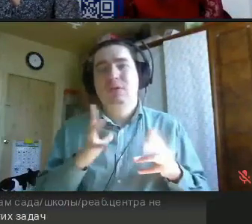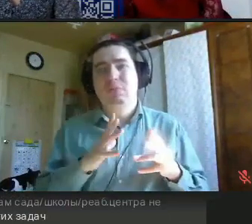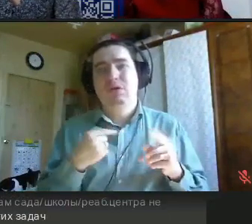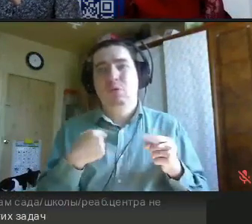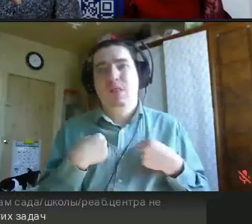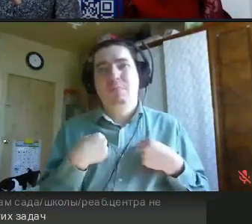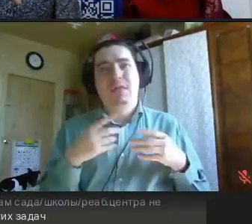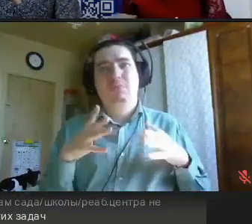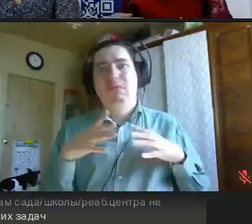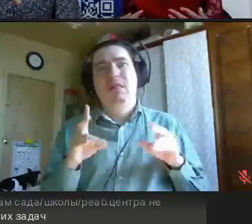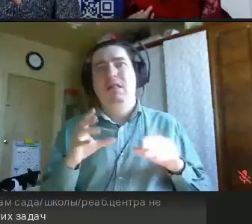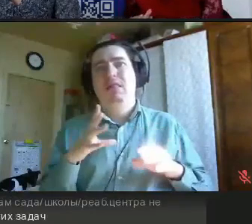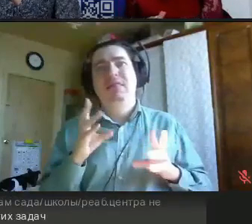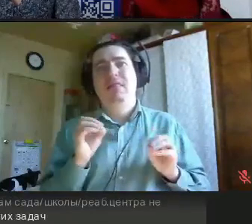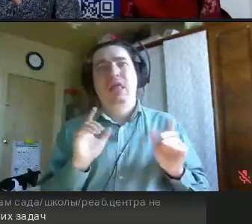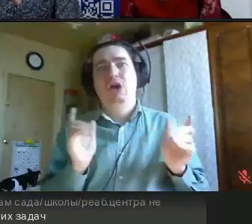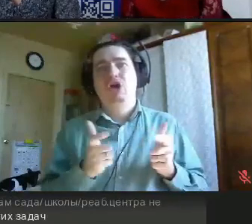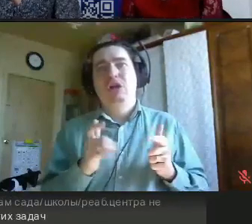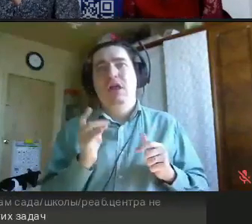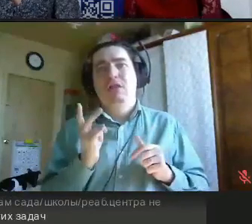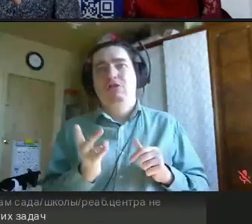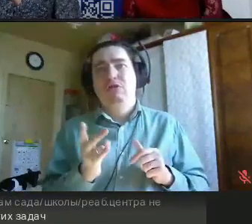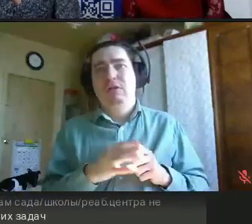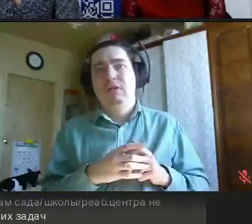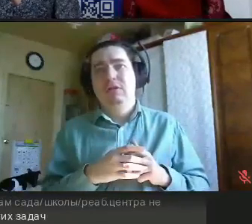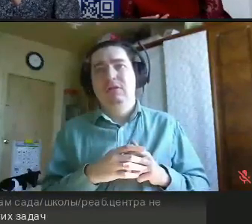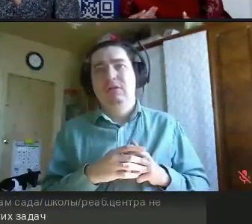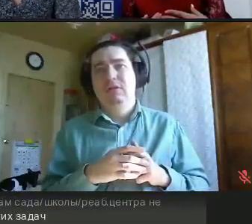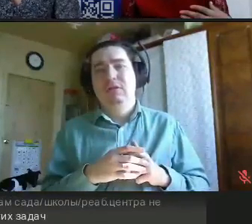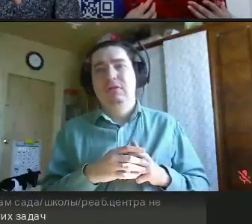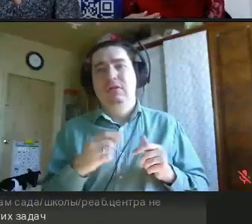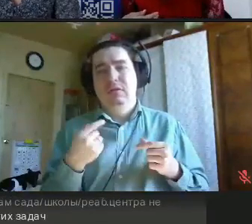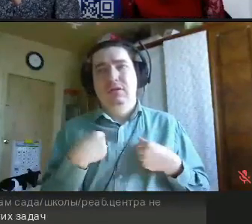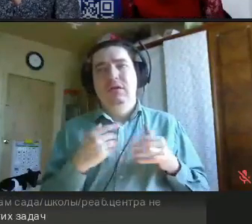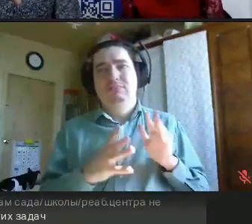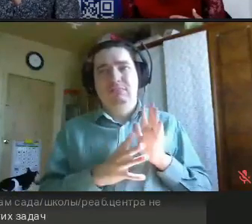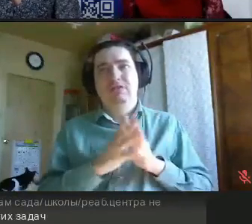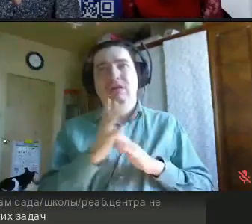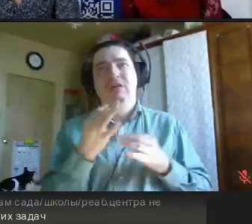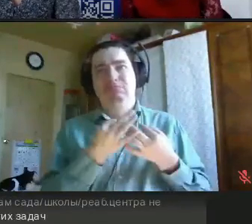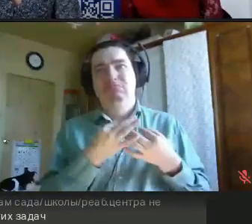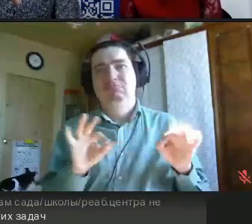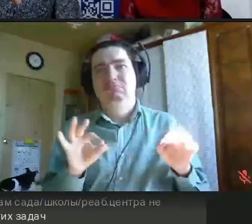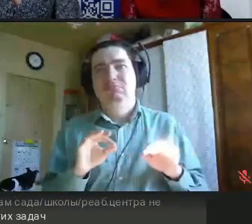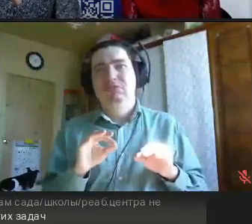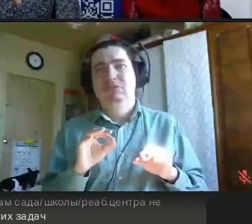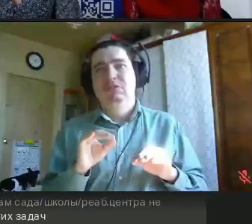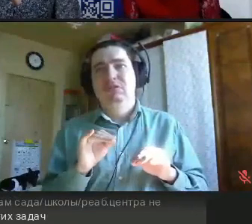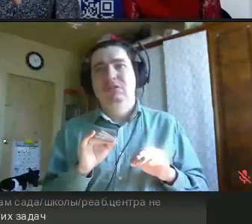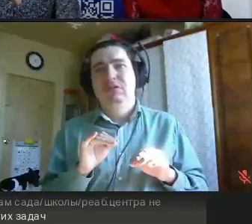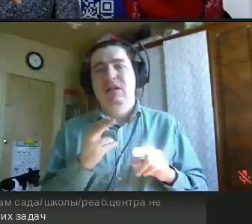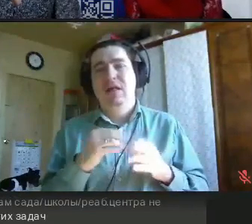ограданичен знакомыми и то друзьями, с которыми мы додружили на